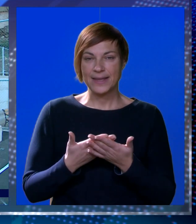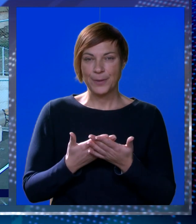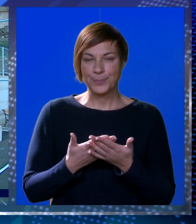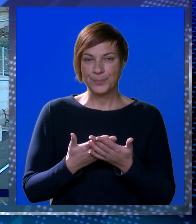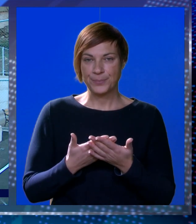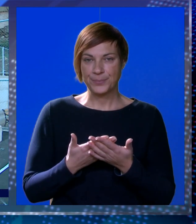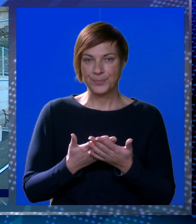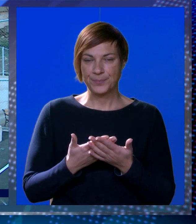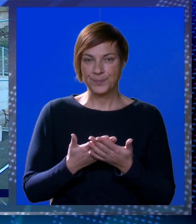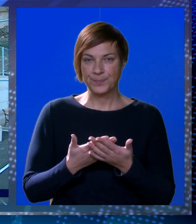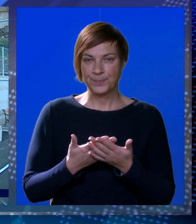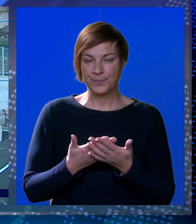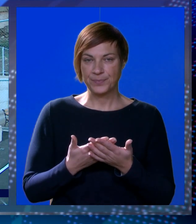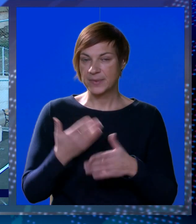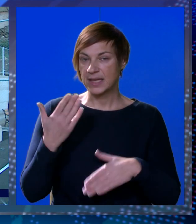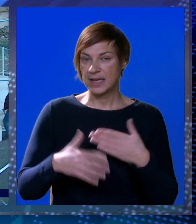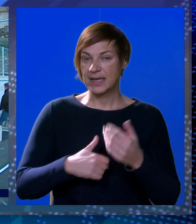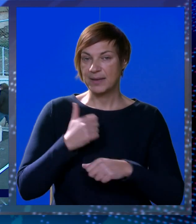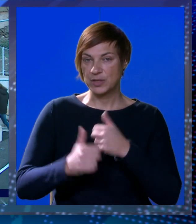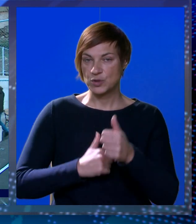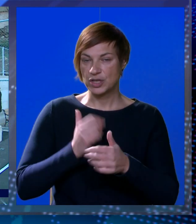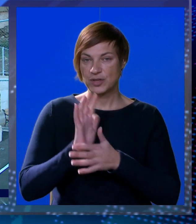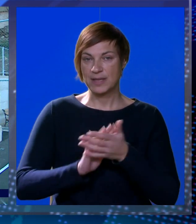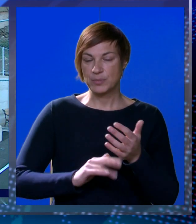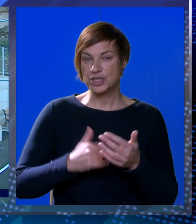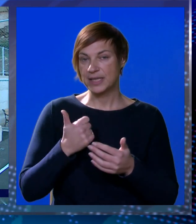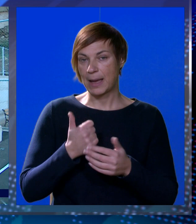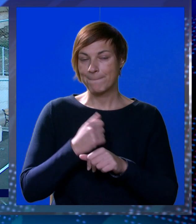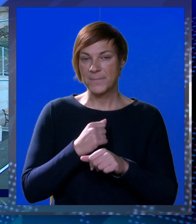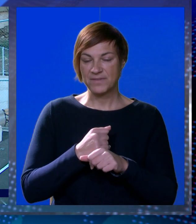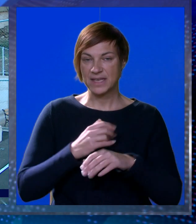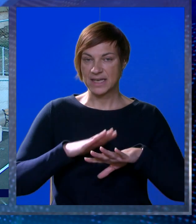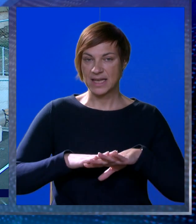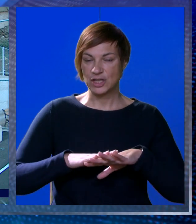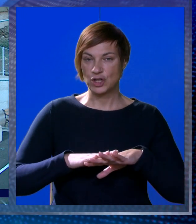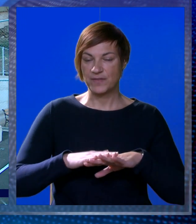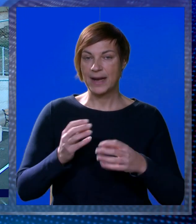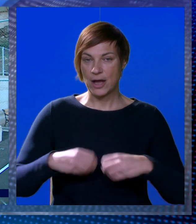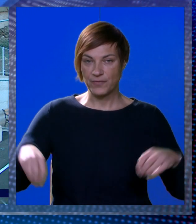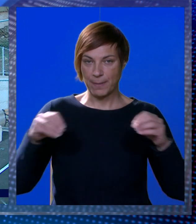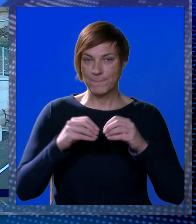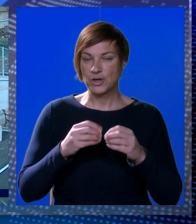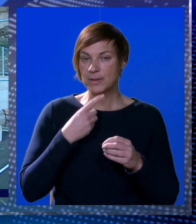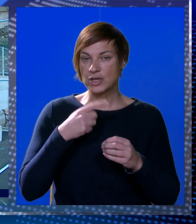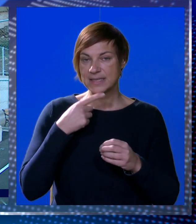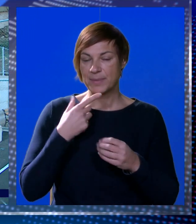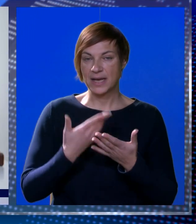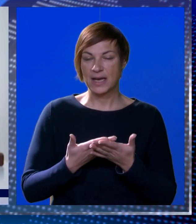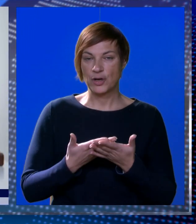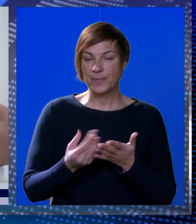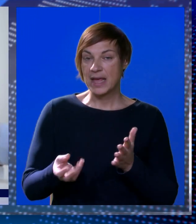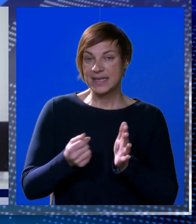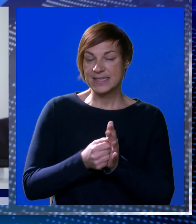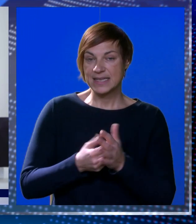zaočekivati je negdje krajem iduće godine početak prvih radova na ovim projektima koje sam navljao.